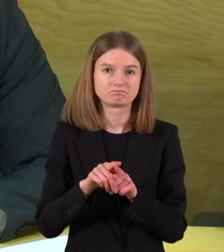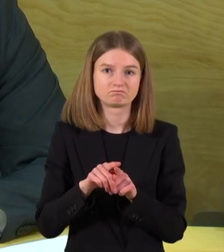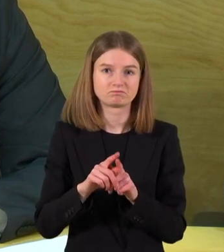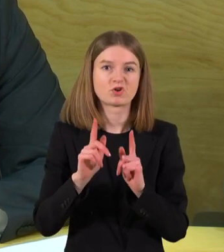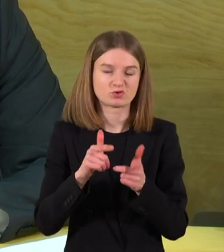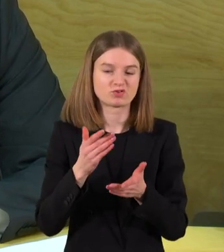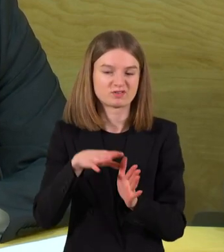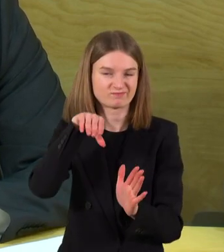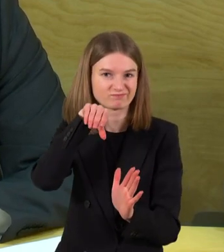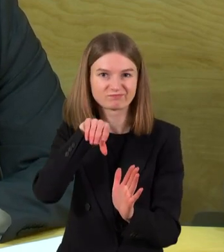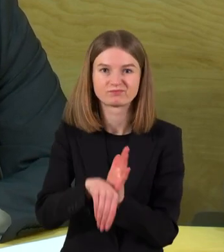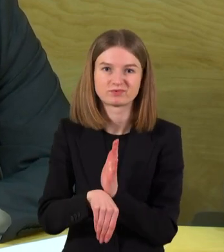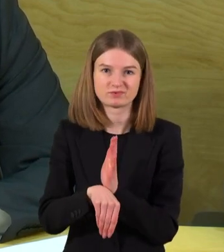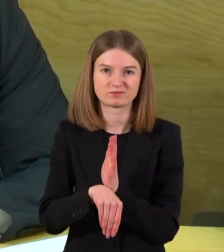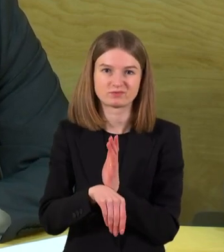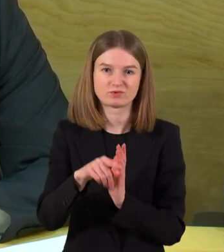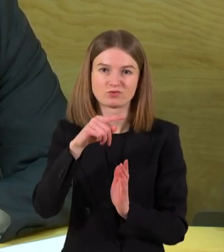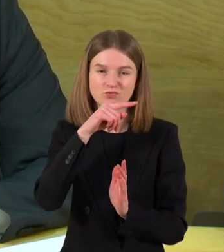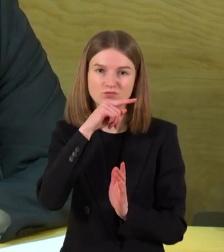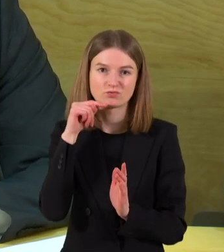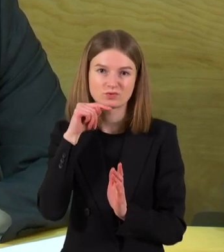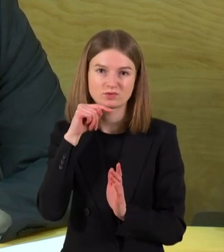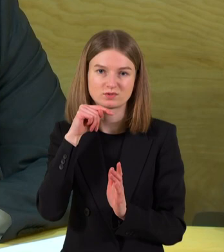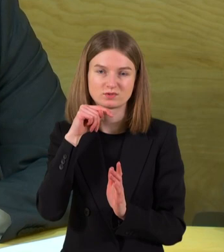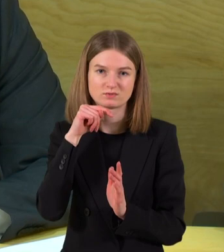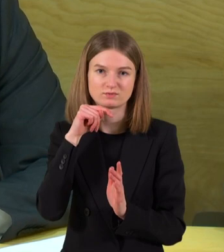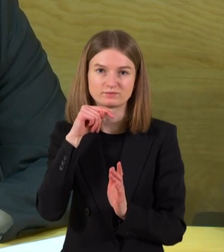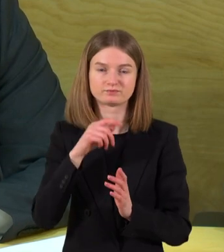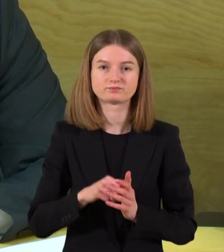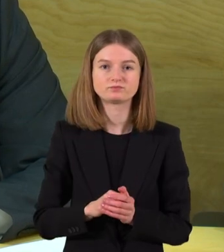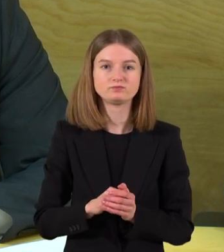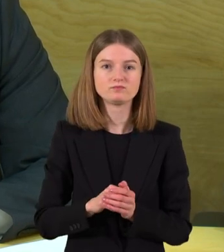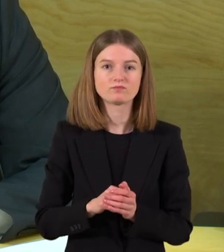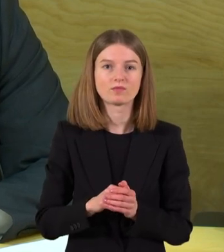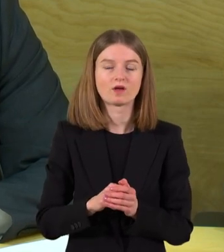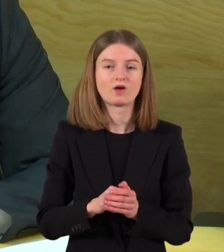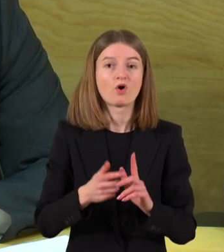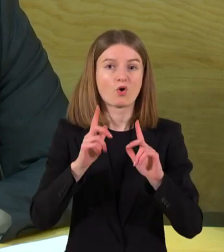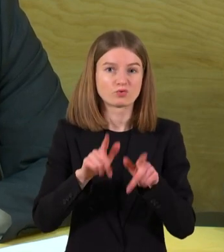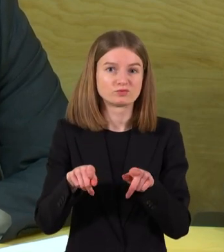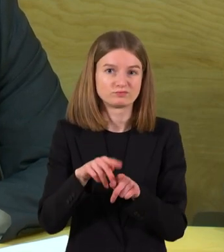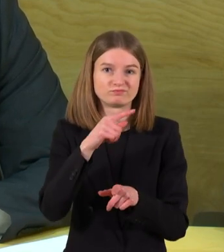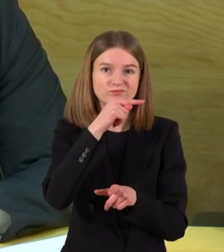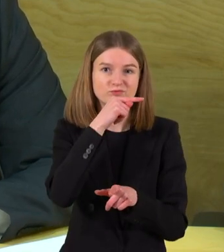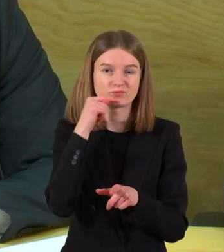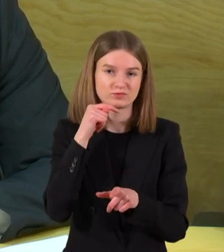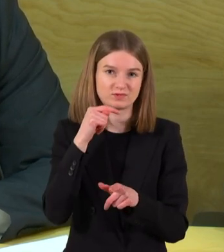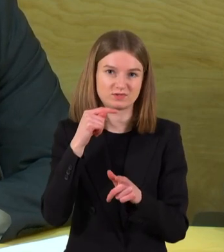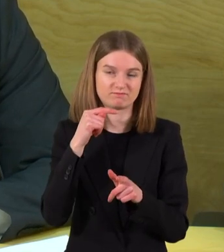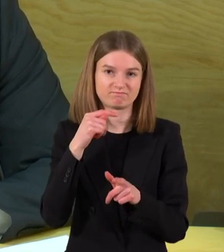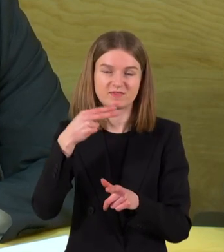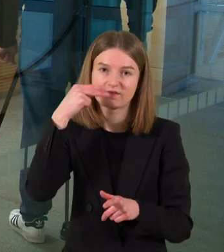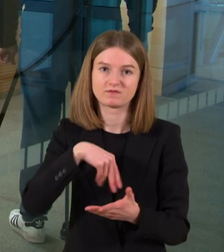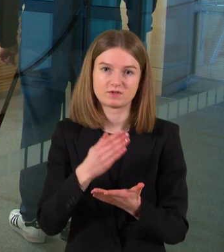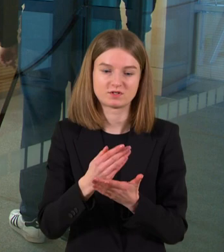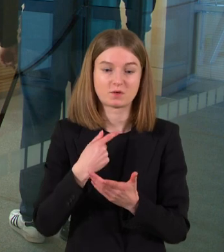architektūrą ir tikrai pritendoja į karo nusikaltėlių statusą. Todėl mes tikrai apsisprendėm šį kartą su